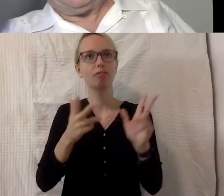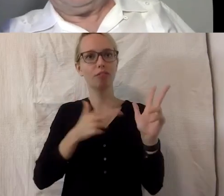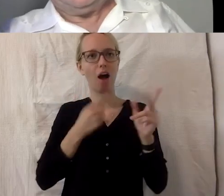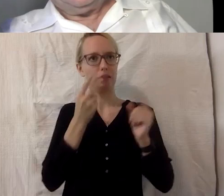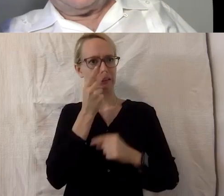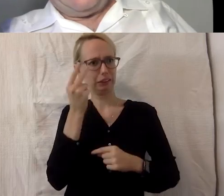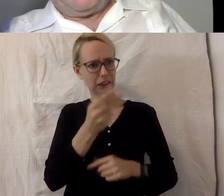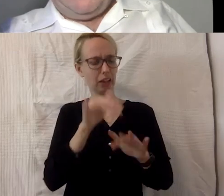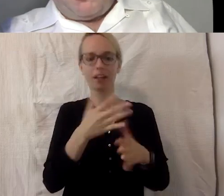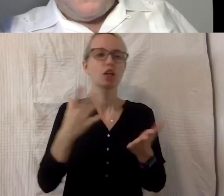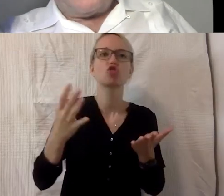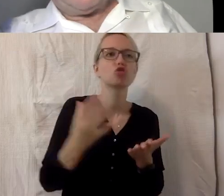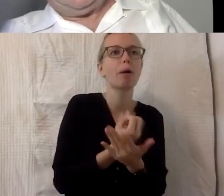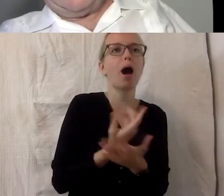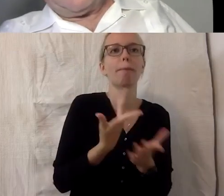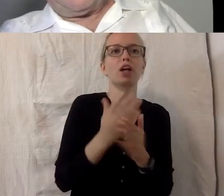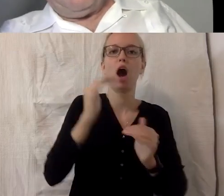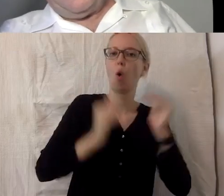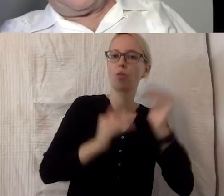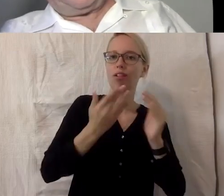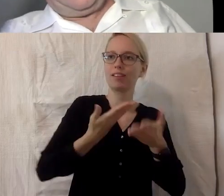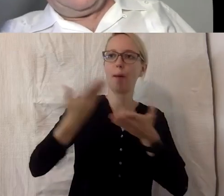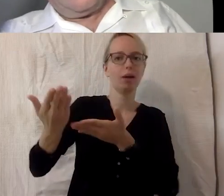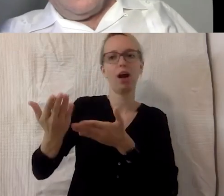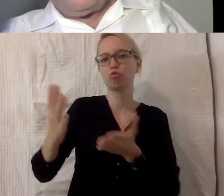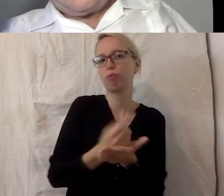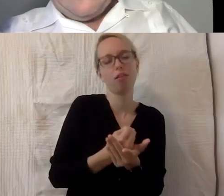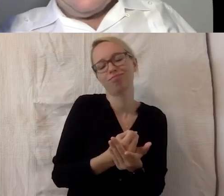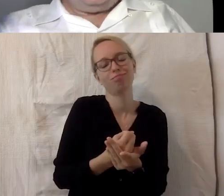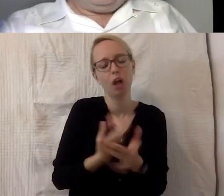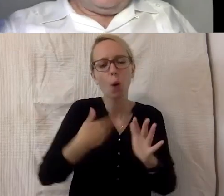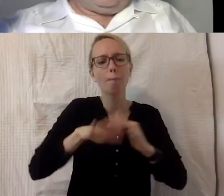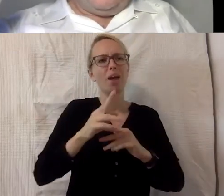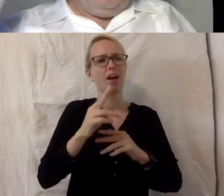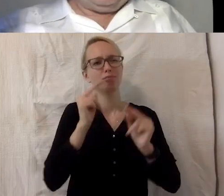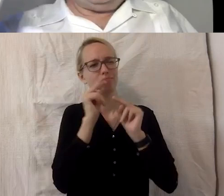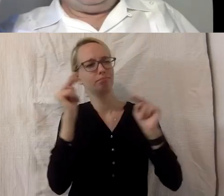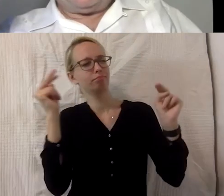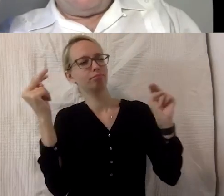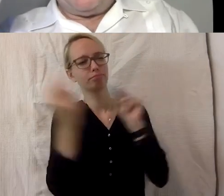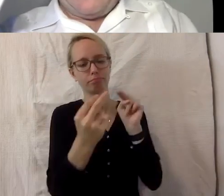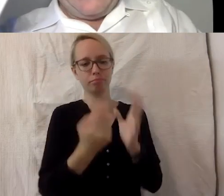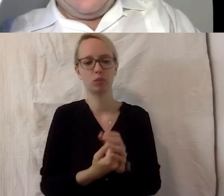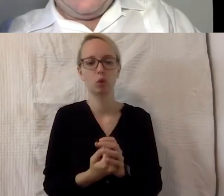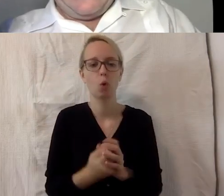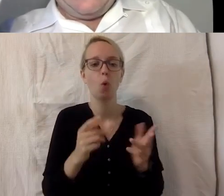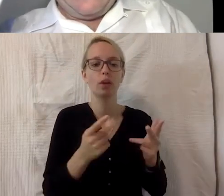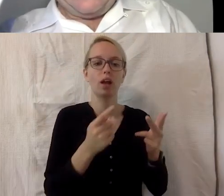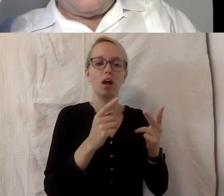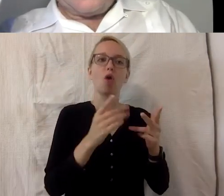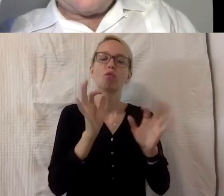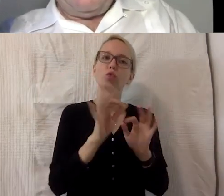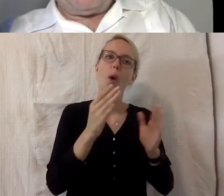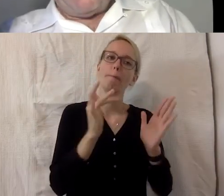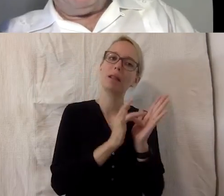Ausgangsabgabe, sondern in einem größeren strategischen Zusammenhang zu sehen. Und dann für die mittlere Ebene haben wir dann einen